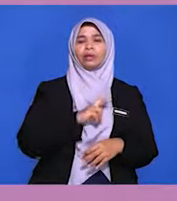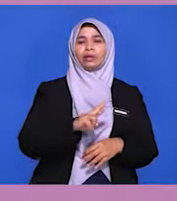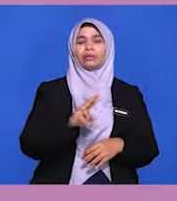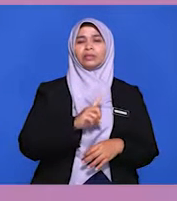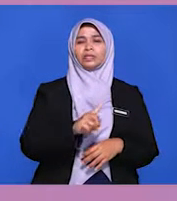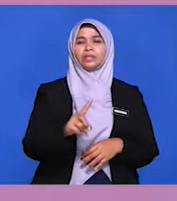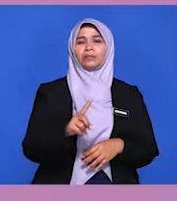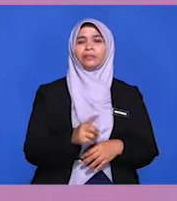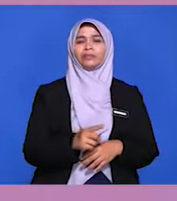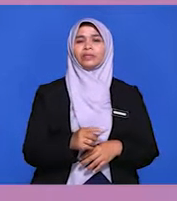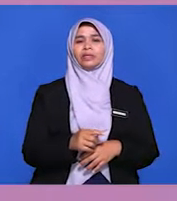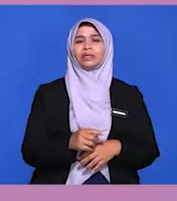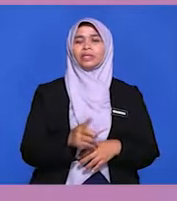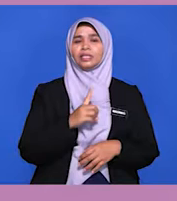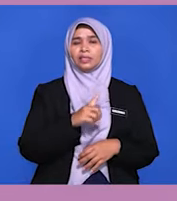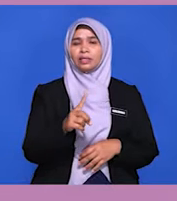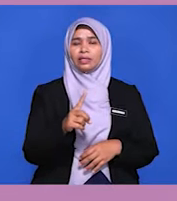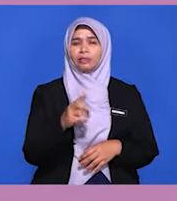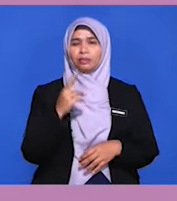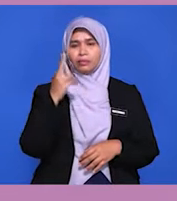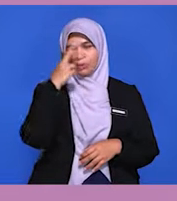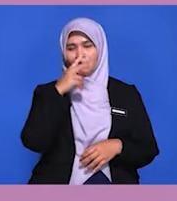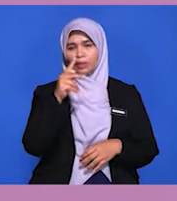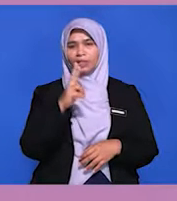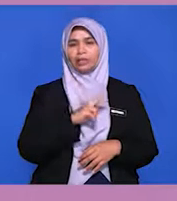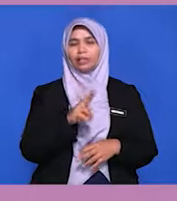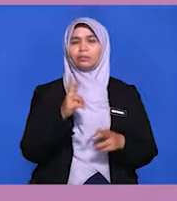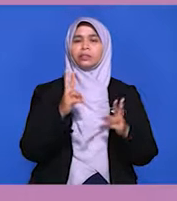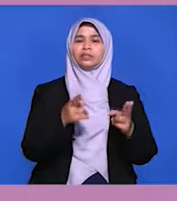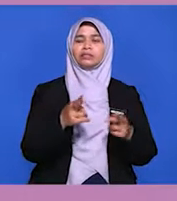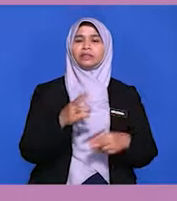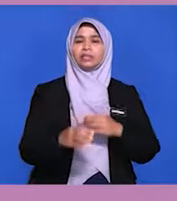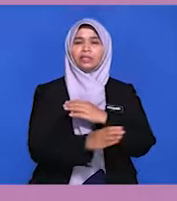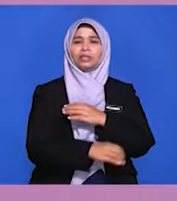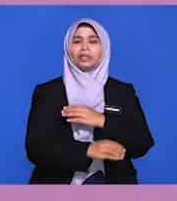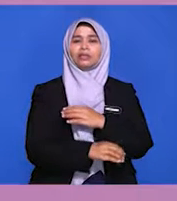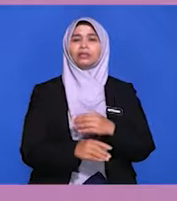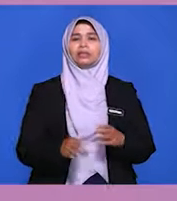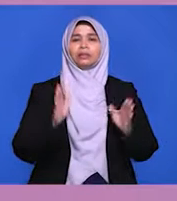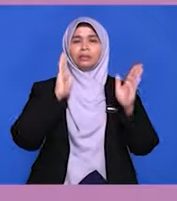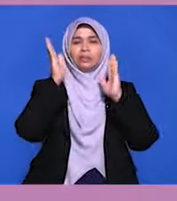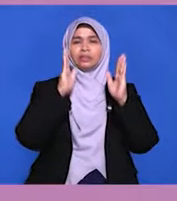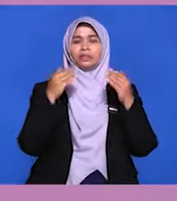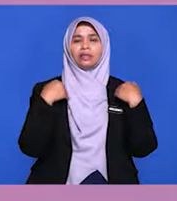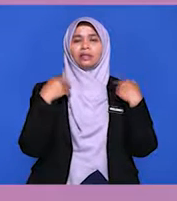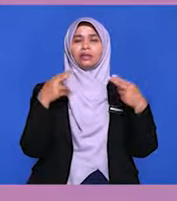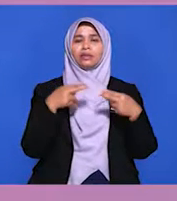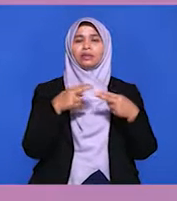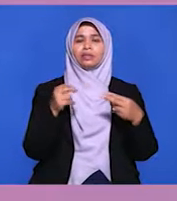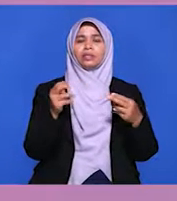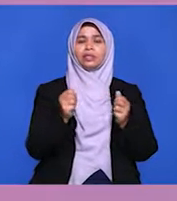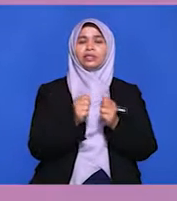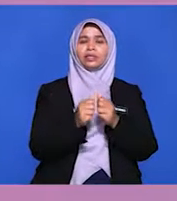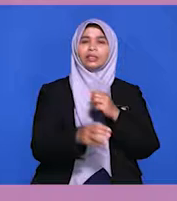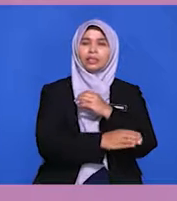Islam. Memandangkan Islam merupakan agama rasmi negara, Malaysia menjalinkan hubungan baik dengan negara